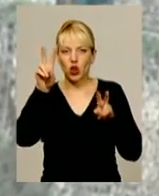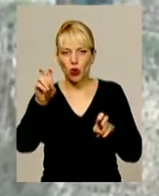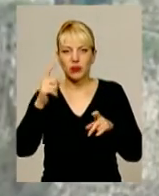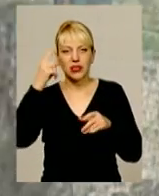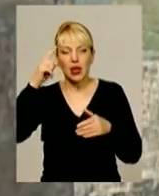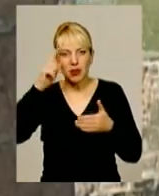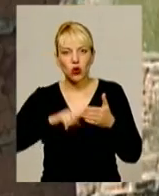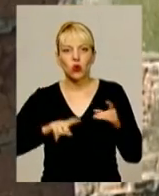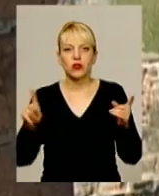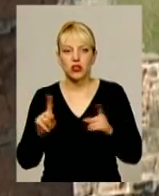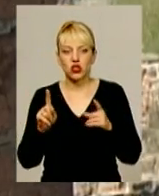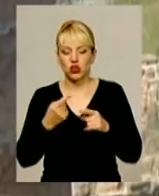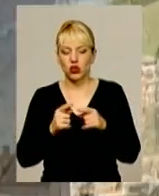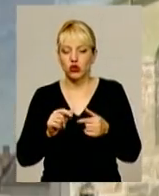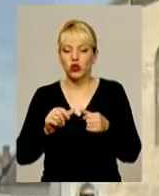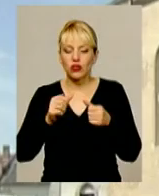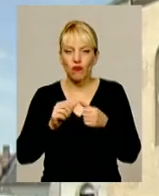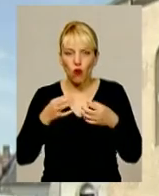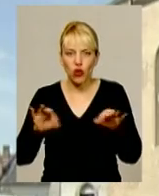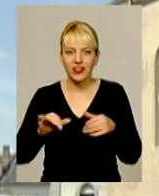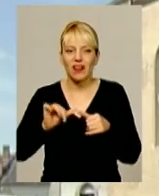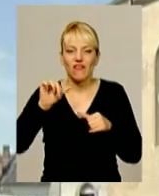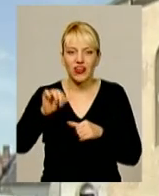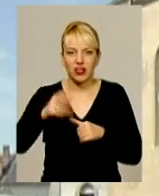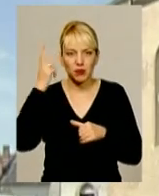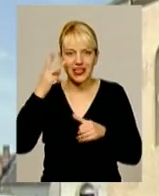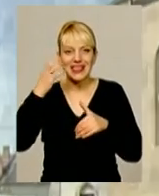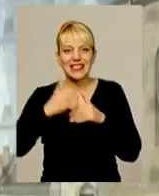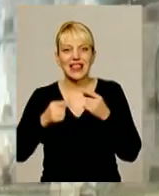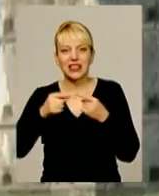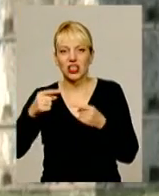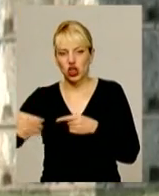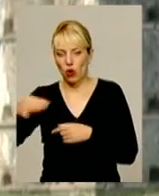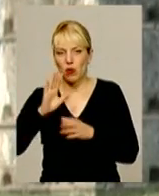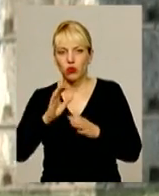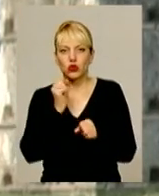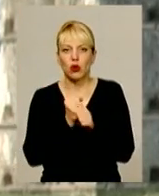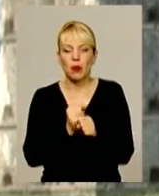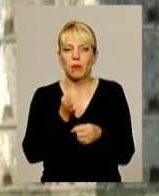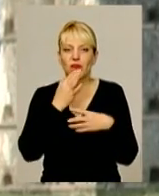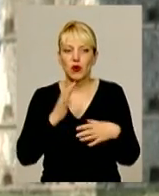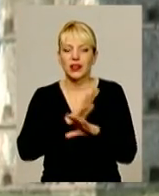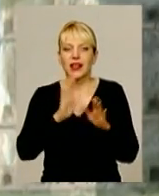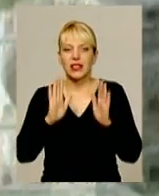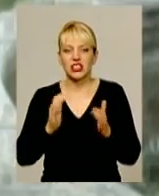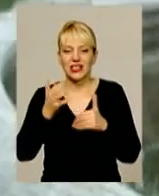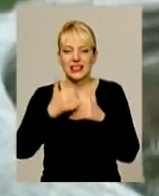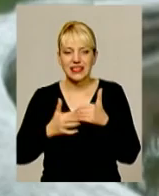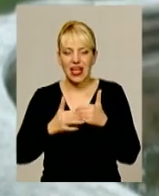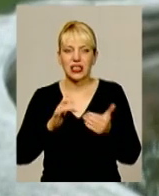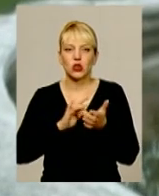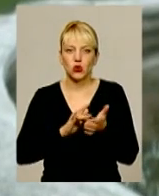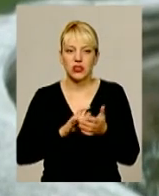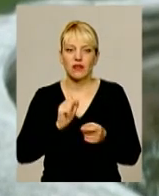Він дозволить виділити Хмельниччину серед інших областей та зробити її привабливішою не лише серед туристів, а й закордонних інвестиційних